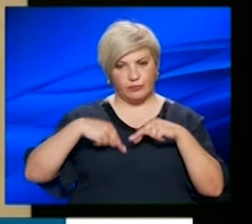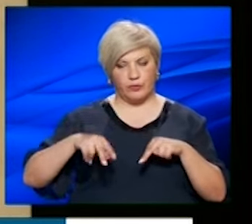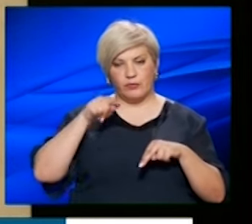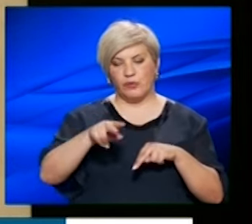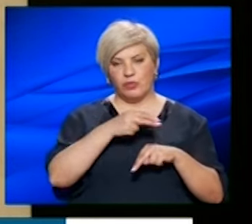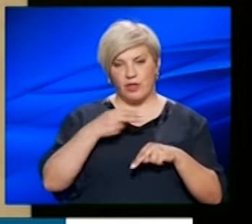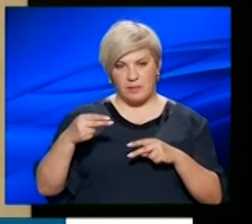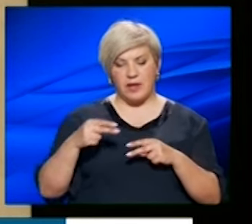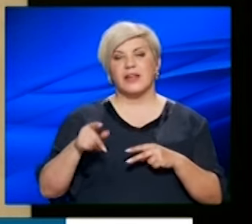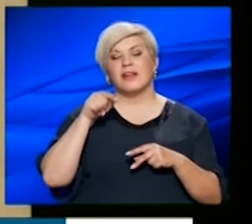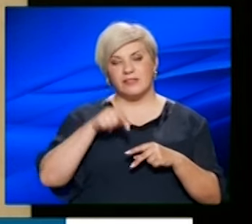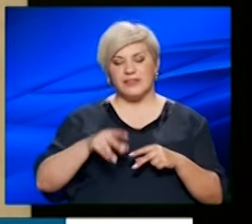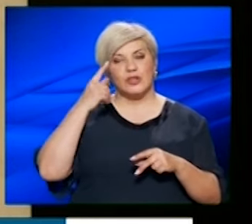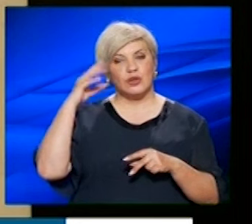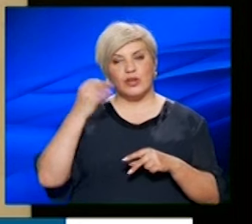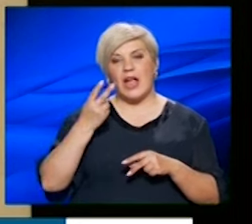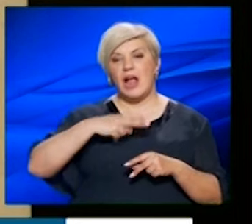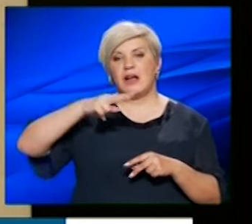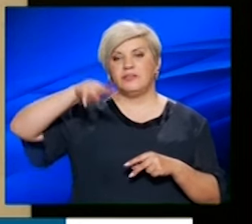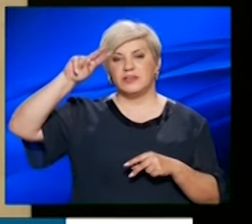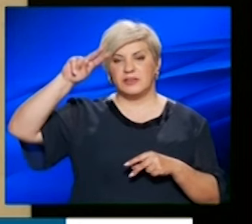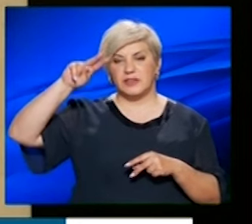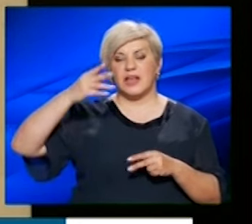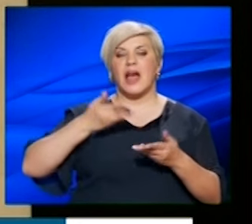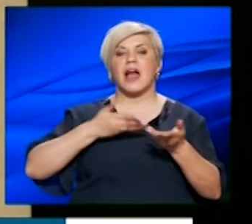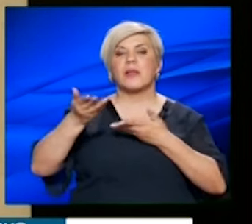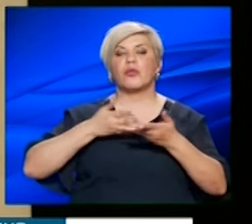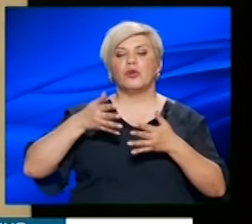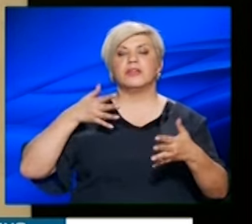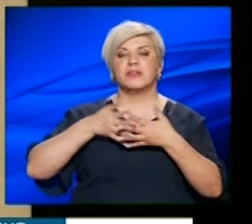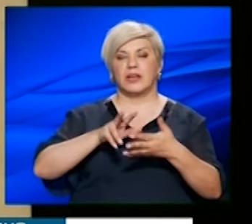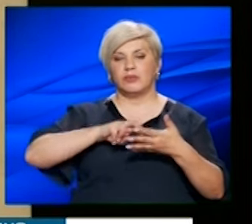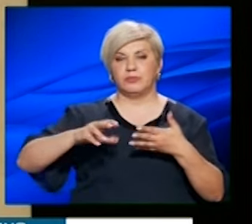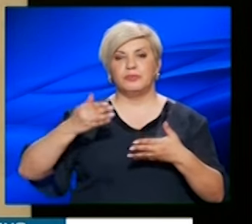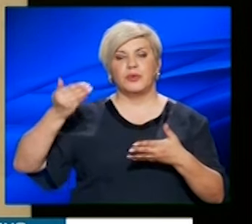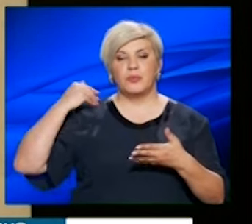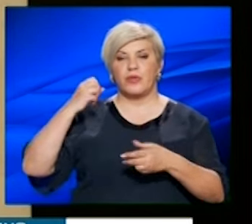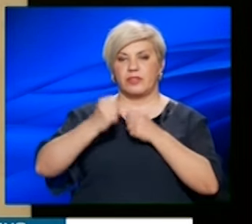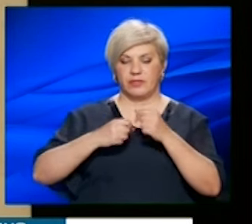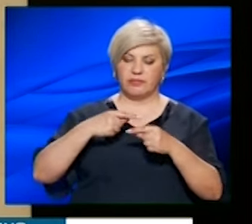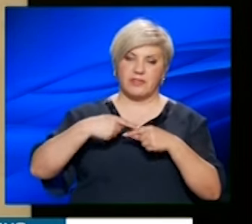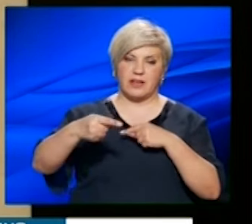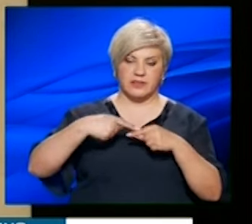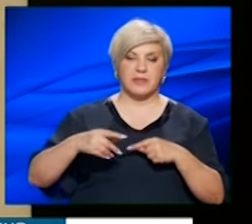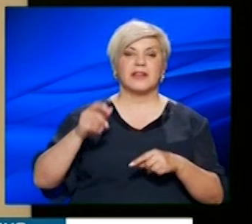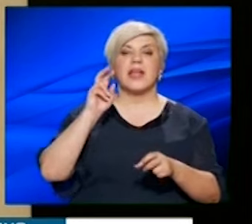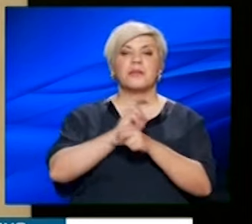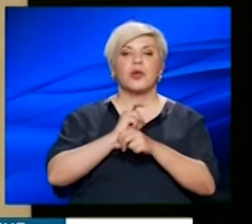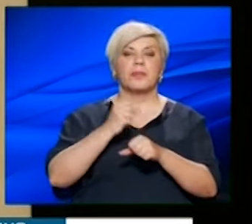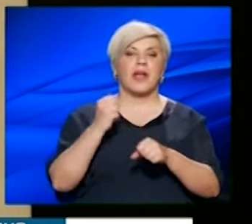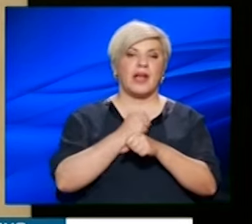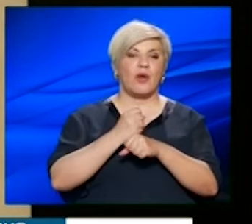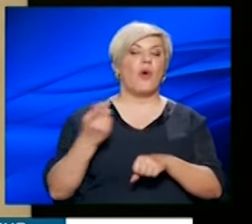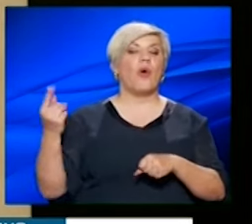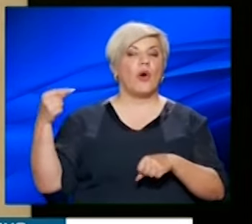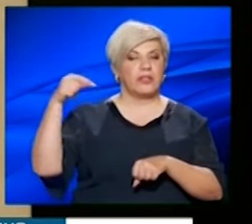για αυτό, αλλά είναι σε αυτή τη λογική της αύξησης και των ανταποδοτικών τελών που έγινε το προηγούμενο διάστημα. Για τα υπόλοιπα έργα, όταν